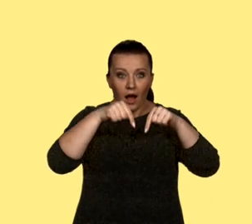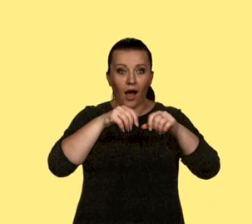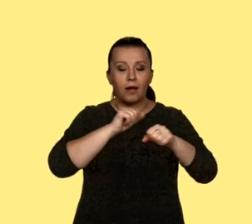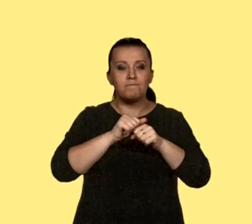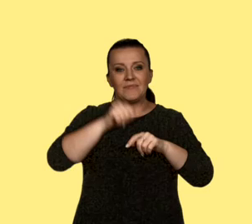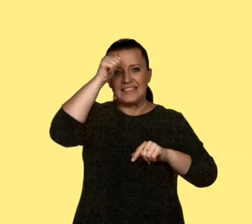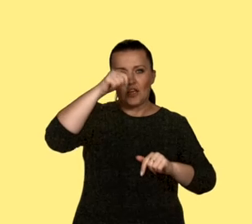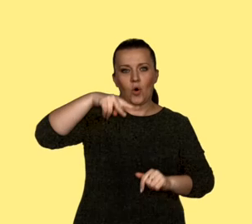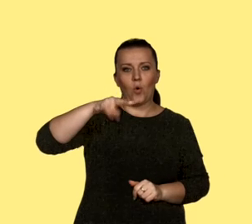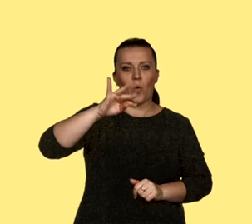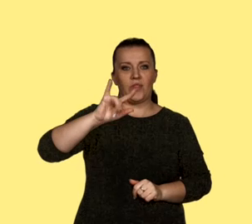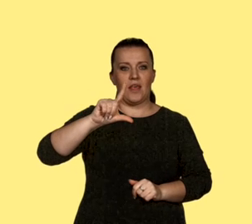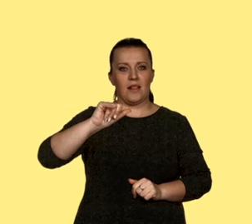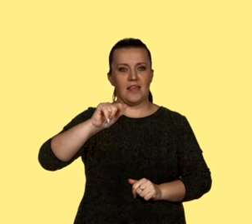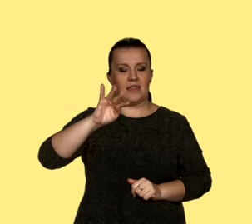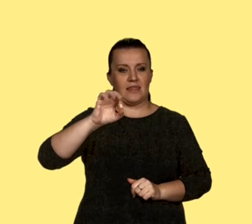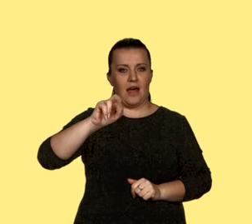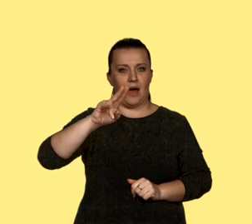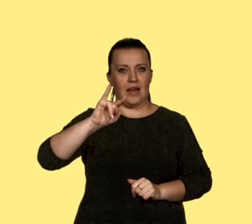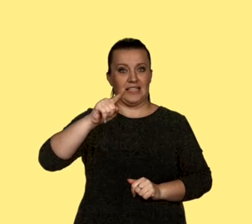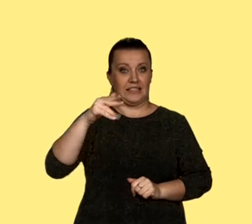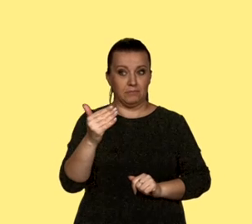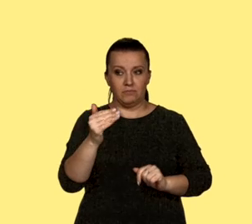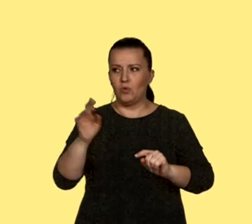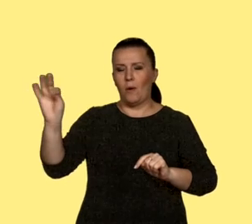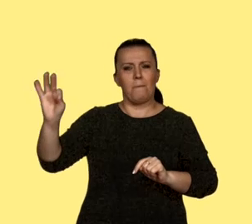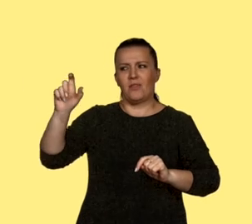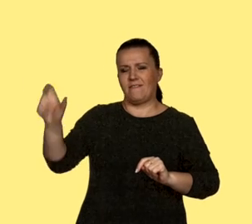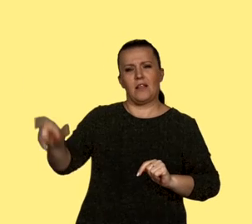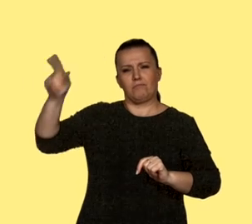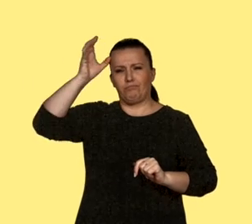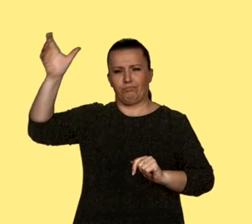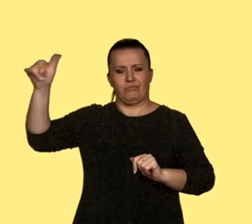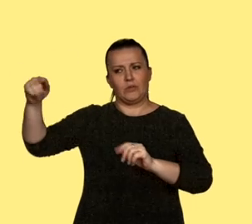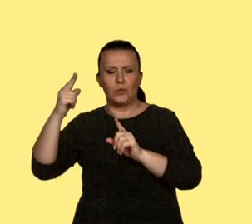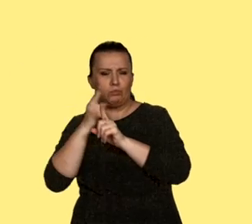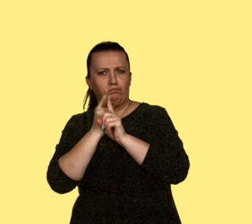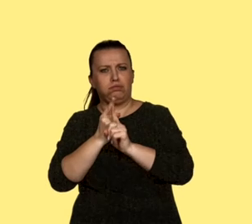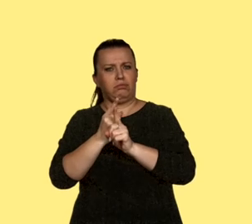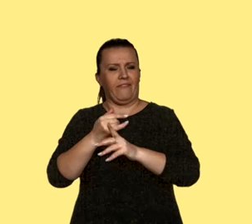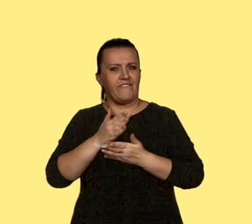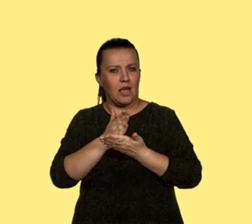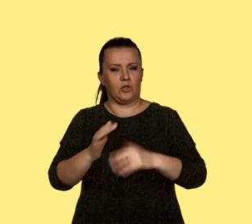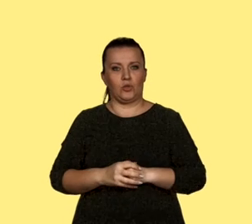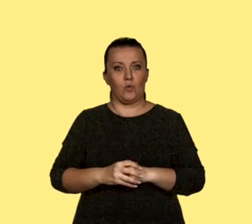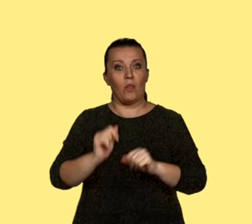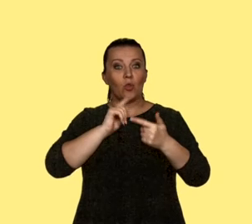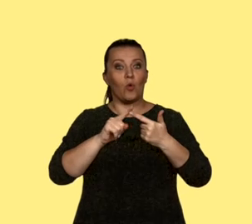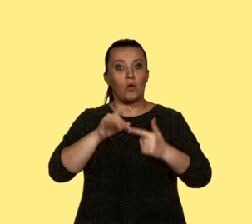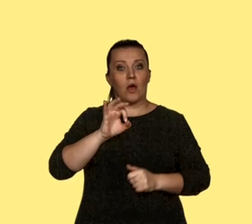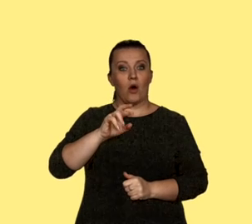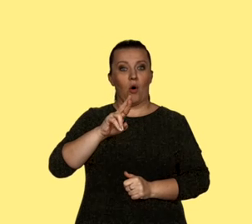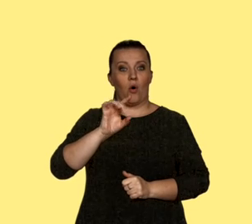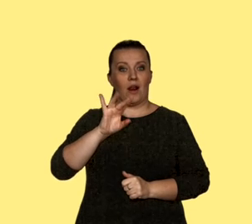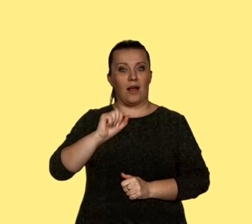utylitaryzm, któremu Prus był wierny aż do śmierci. I to organicyzm, czyli nauka o społeczeństwie widzianym jak organizm, jak żywy